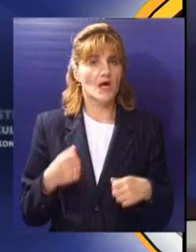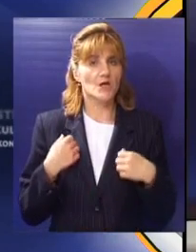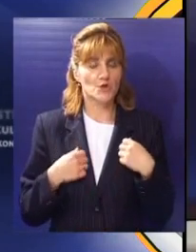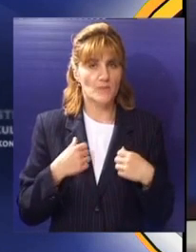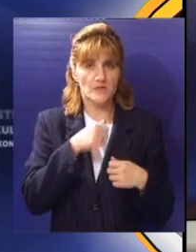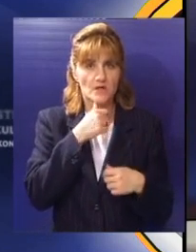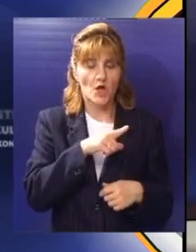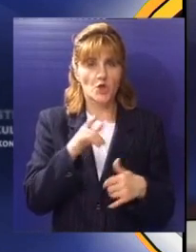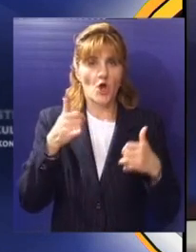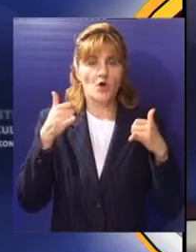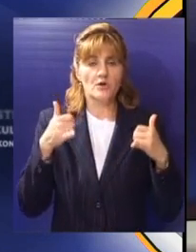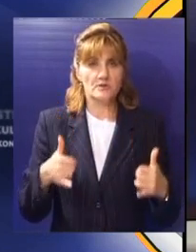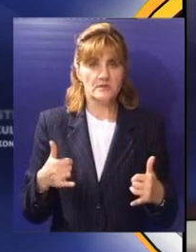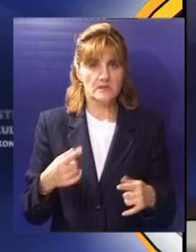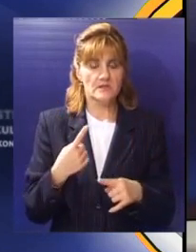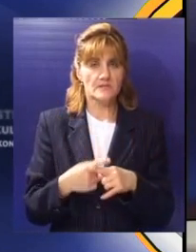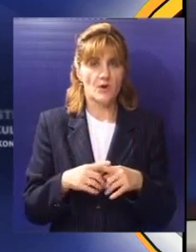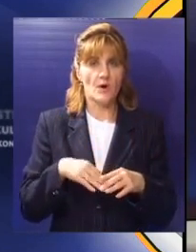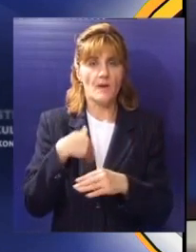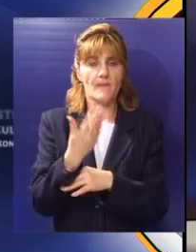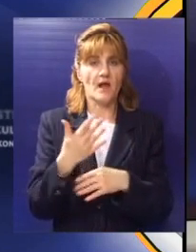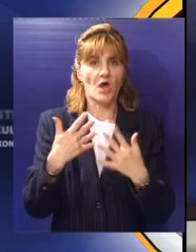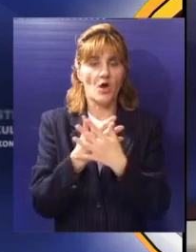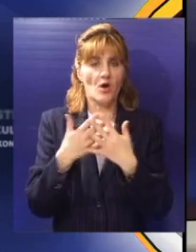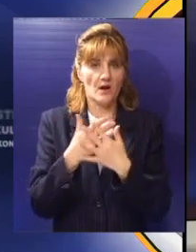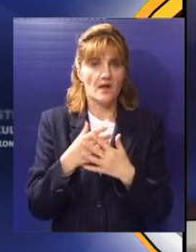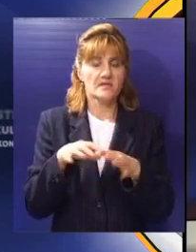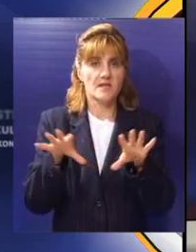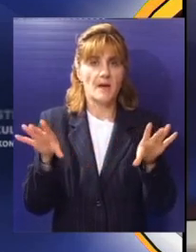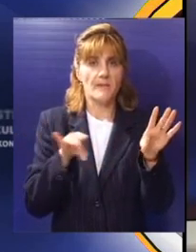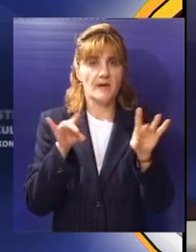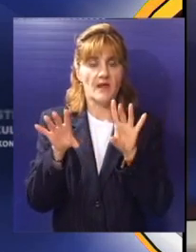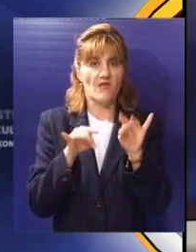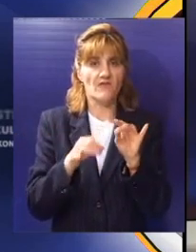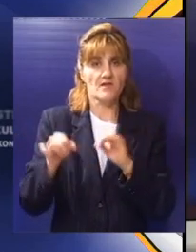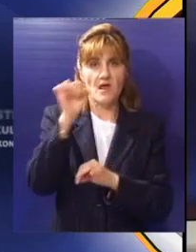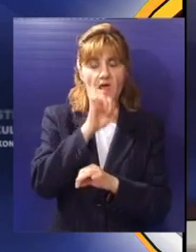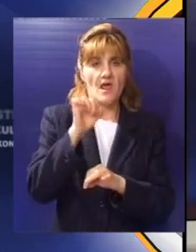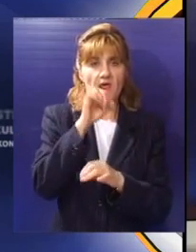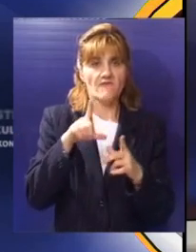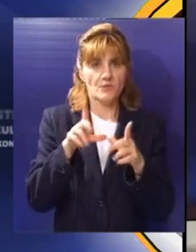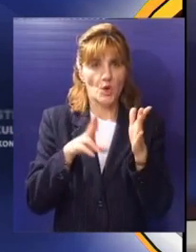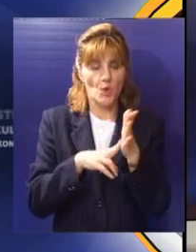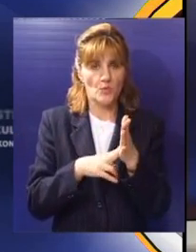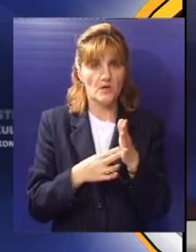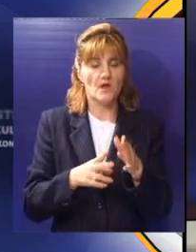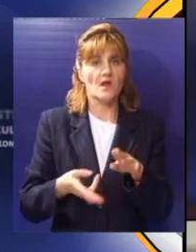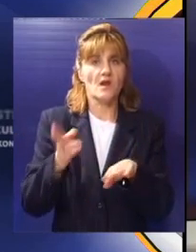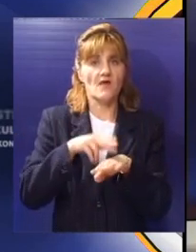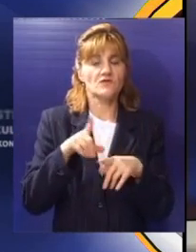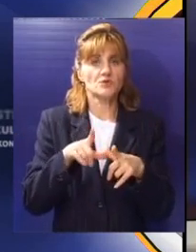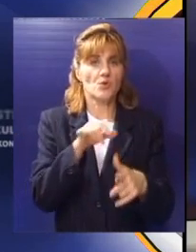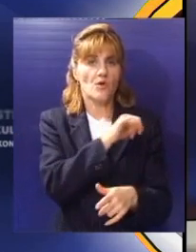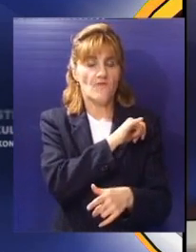Subotica je do sada po osnovu prekogranične saradnje privukla najviše sredstava Evropske unije od svih gradova u